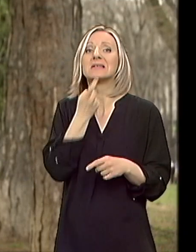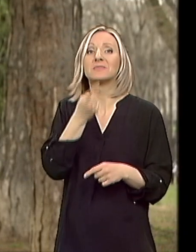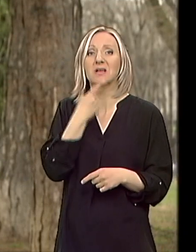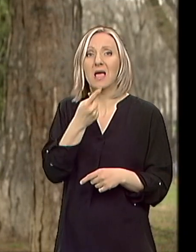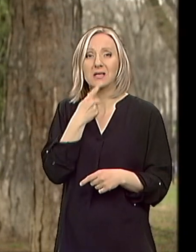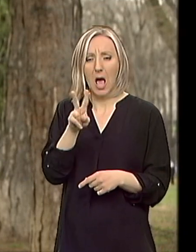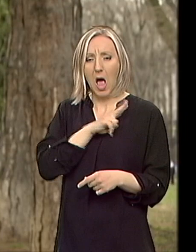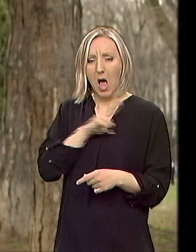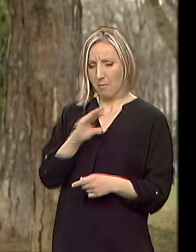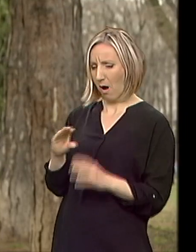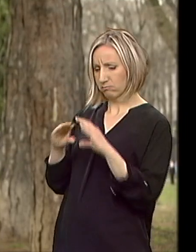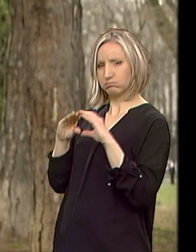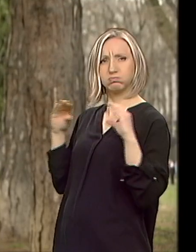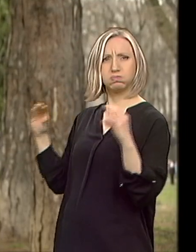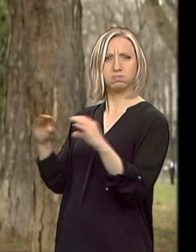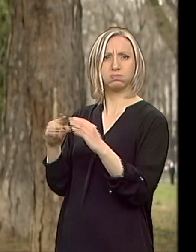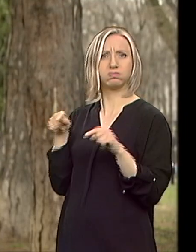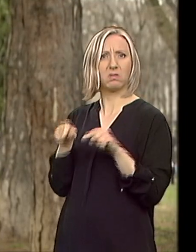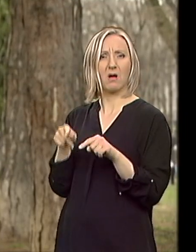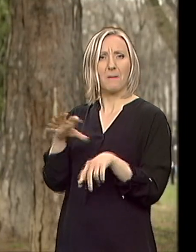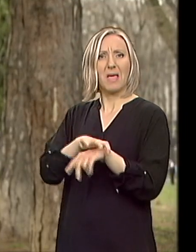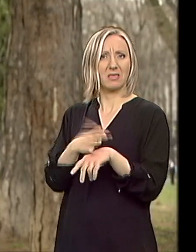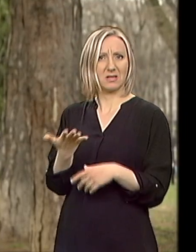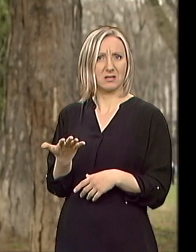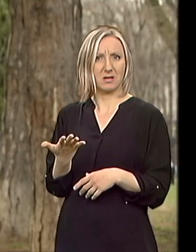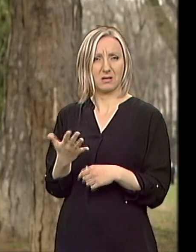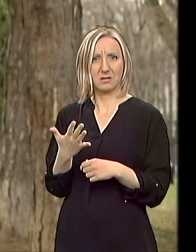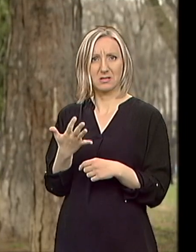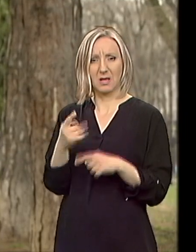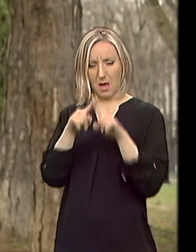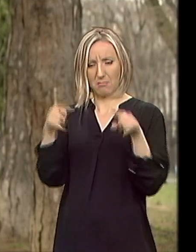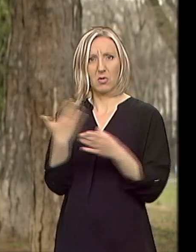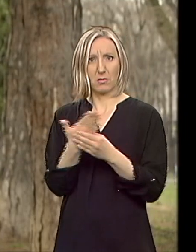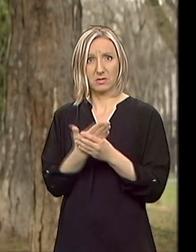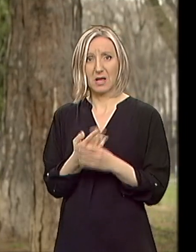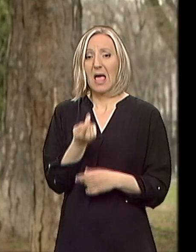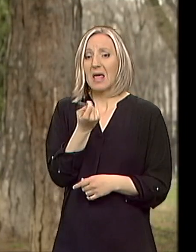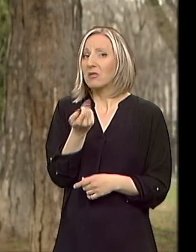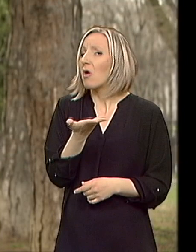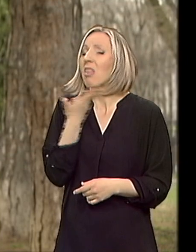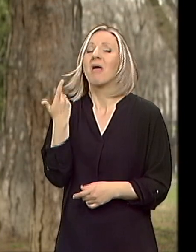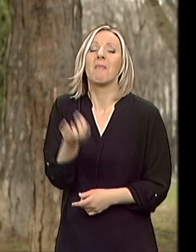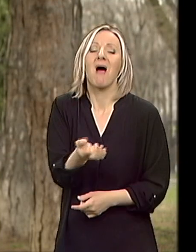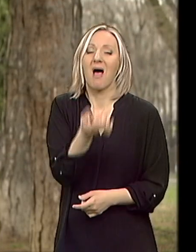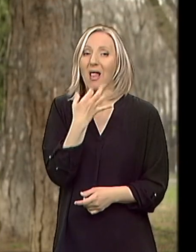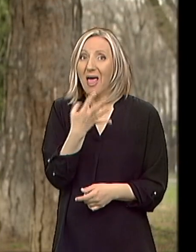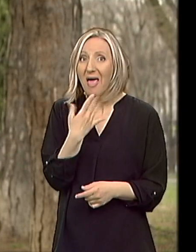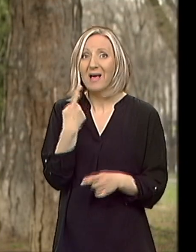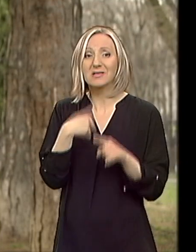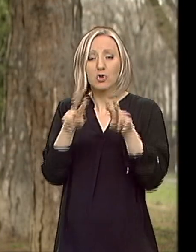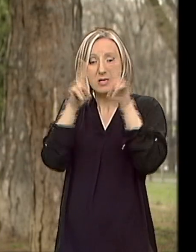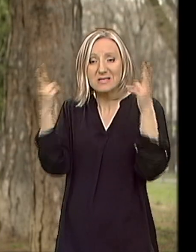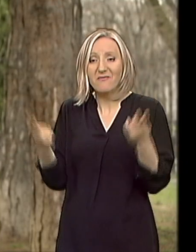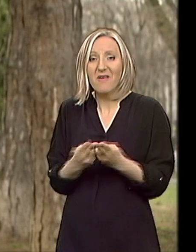Redko je kada nemaš lek, jer vas i na cijelom svijetu toliko malo da ne postoji mogućnost za kliničku studiju.